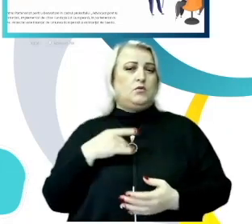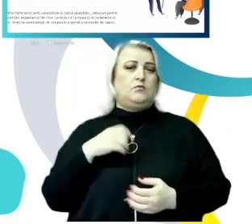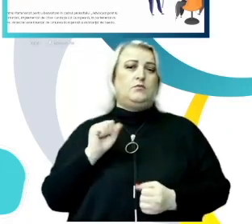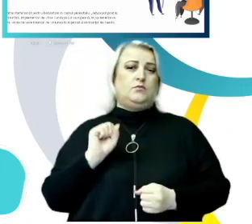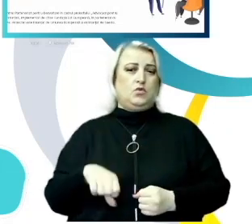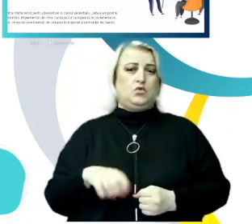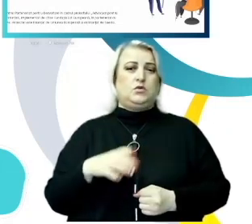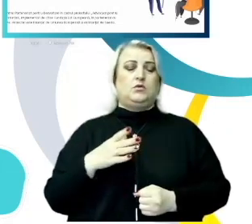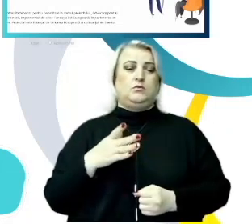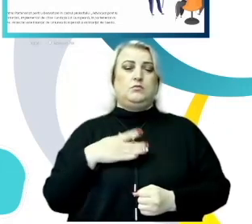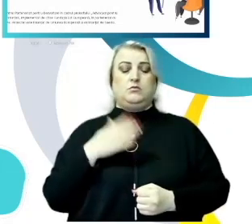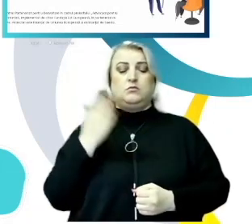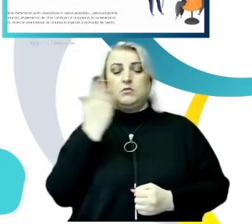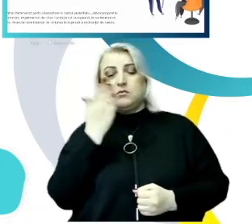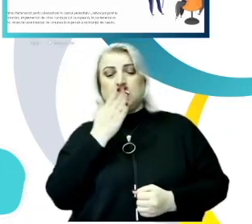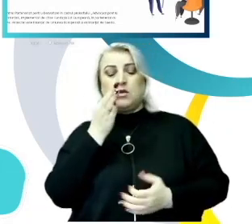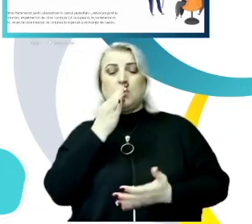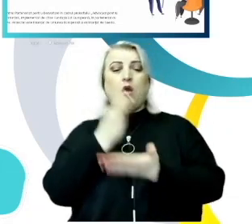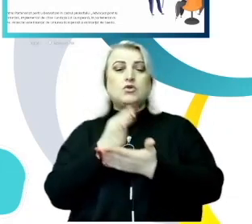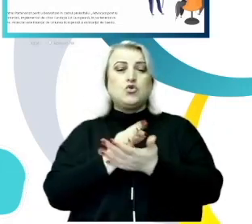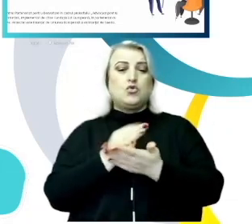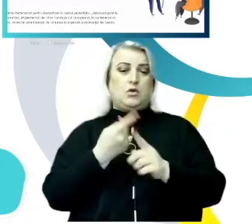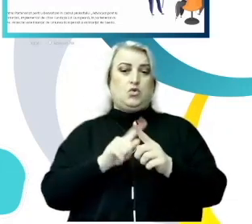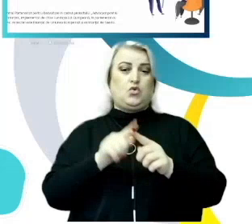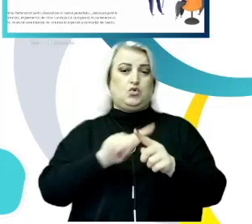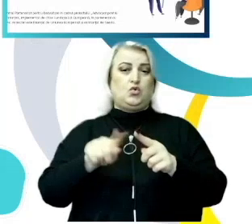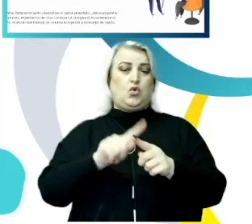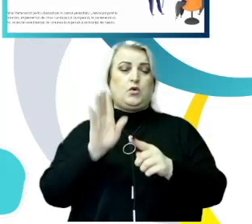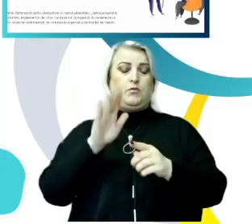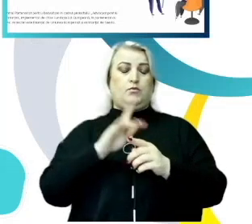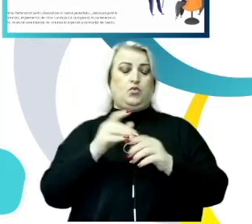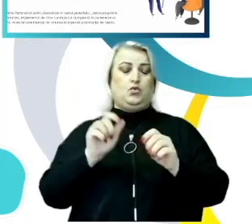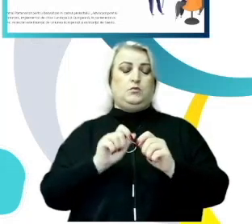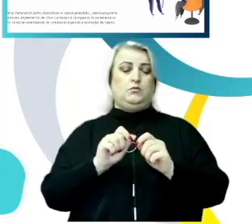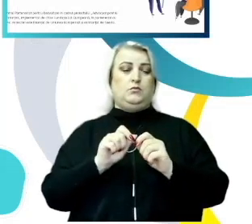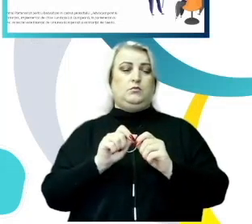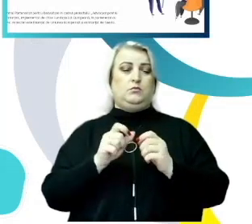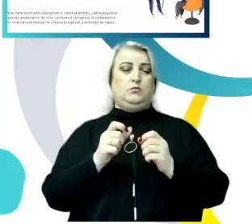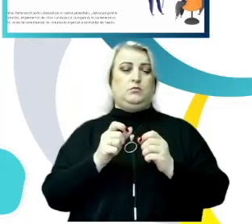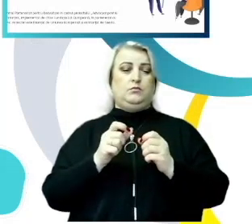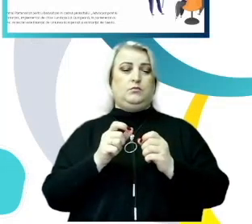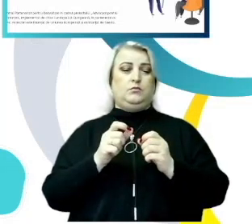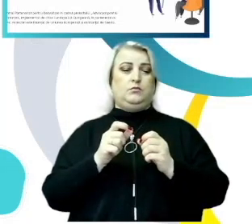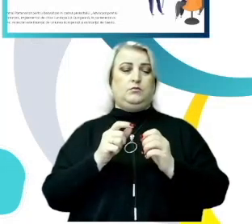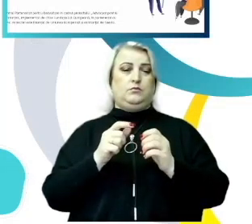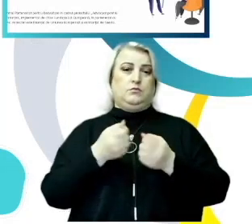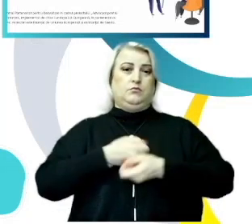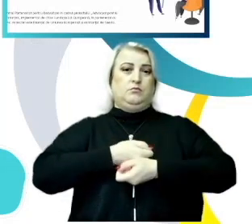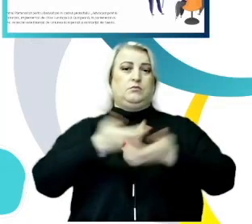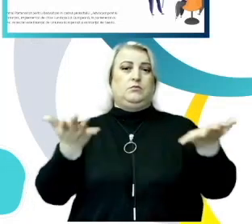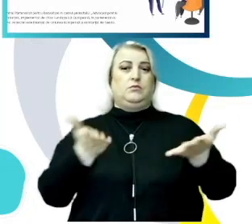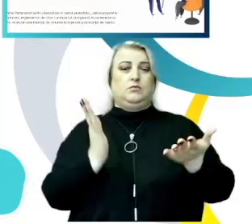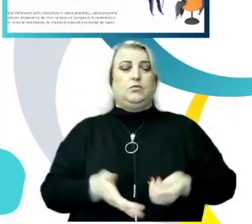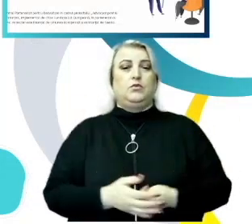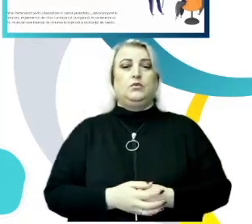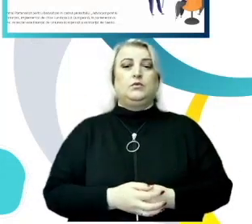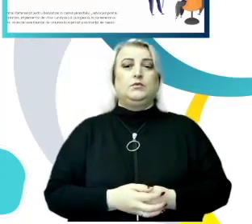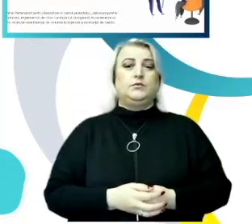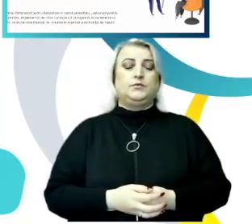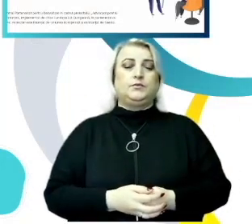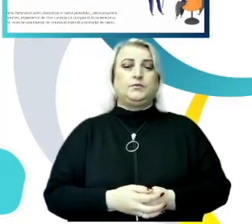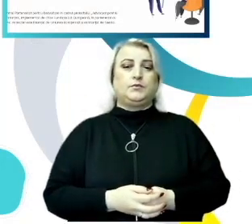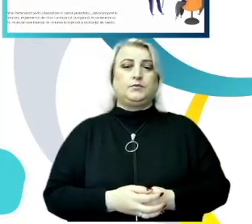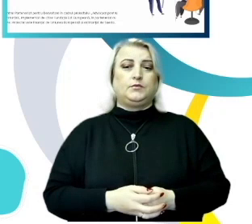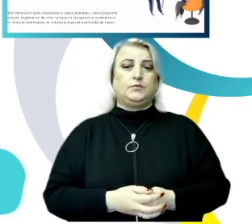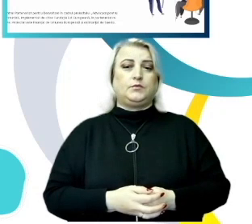un aeroport care va fi în scurt timp făcut public. Astăzi noi vom încerca să prezentăm doar date generale care ar putea, în